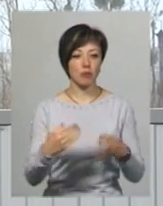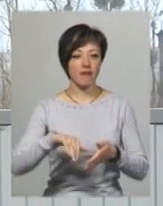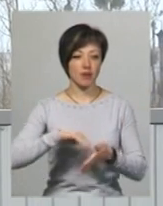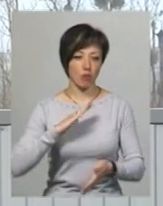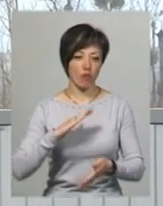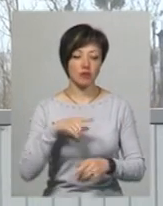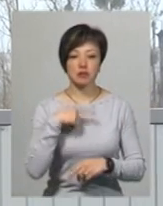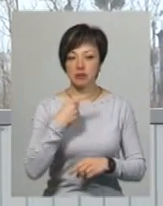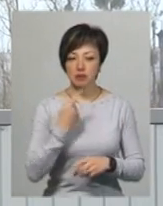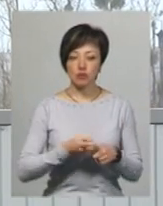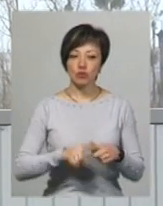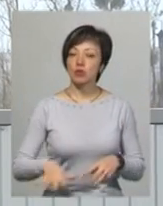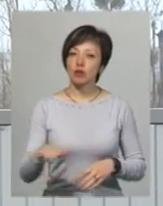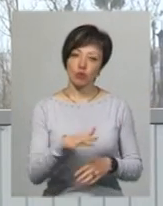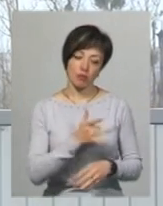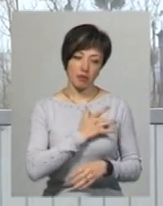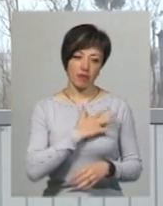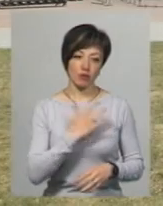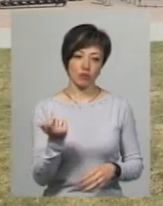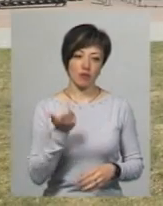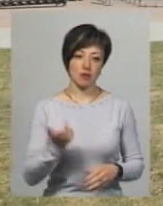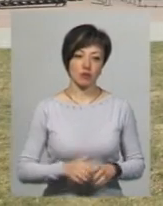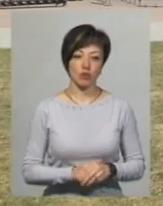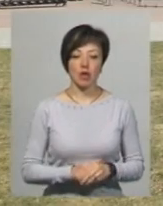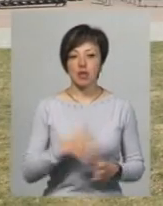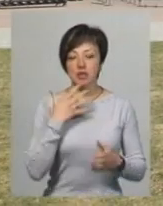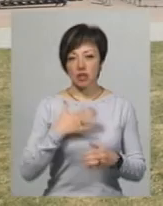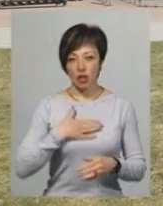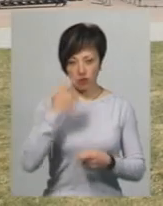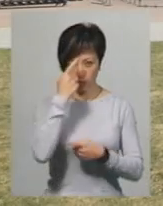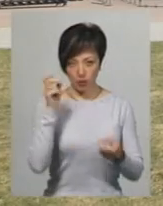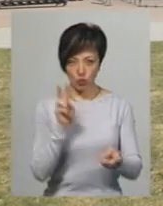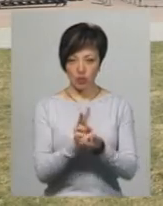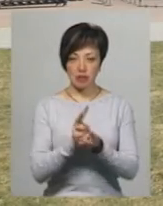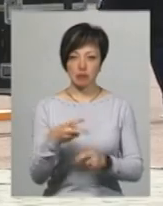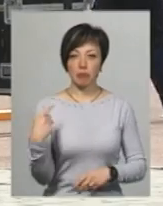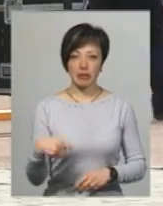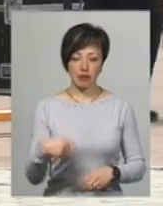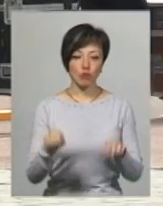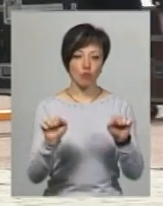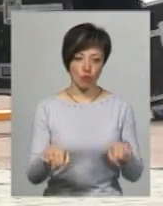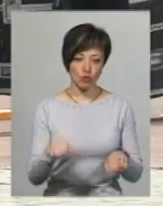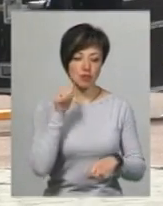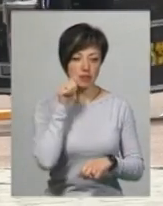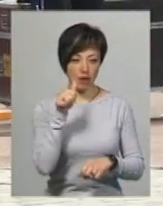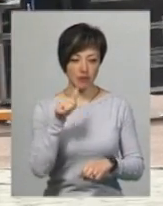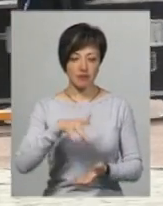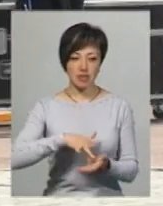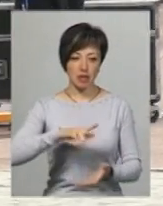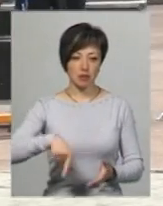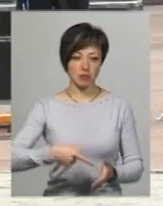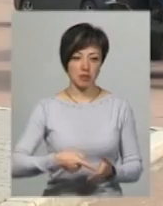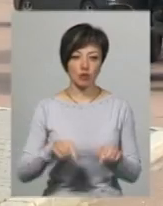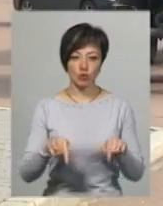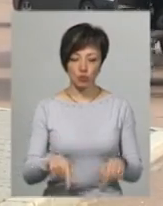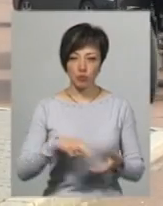пославшись на те, що територія є приватною власністю. За нашою інформацією, зустрітися з Петром Порошенком можна буде завтра й у центрі міста.